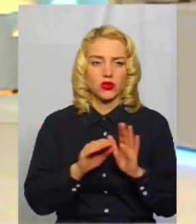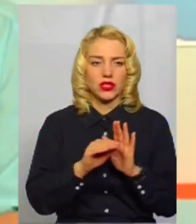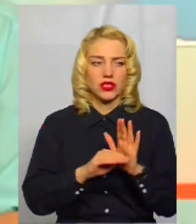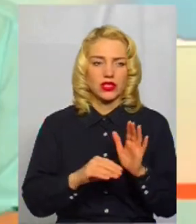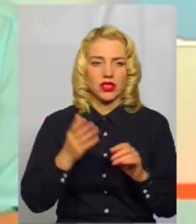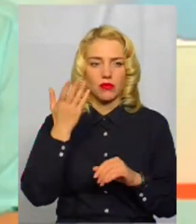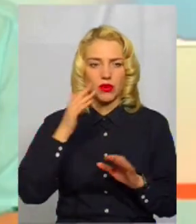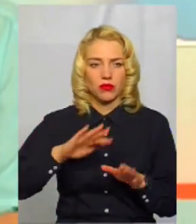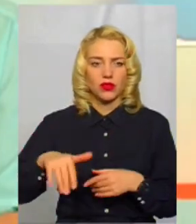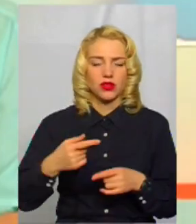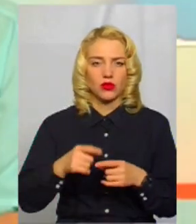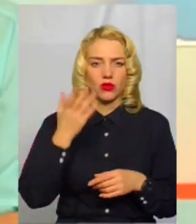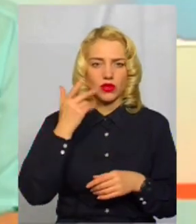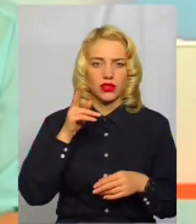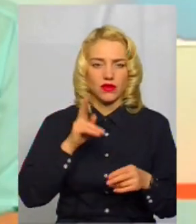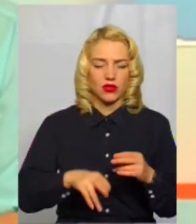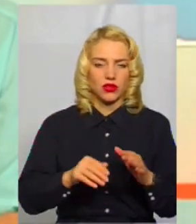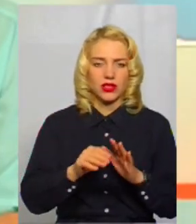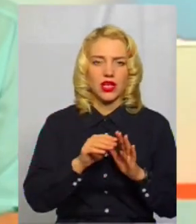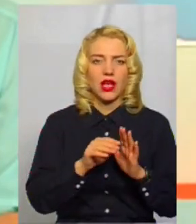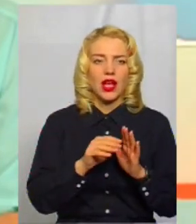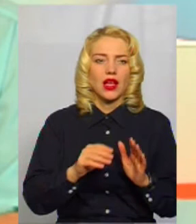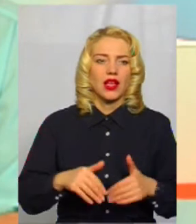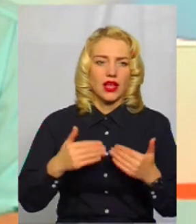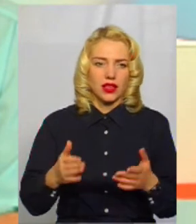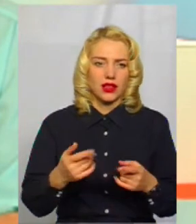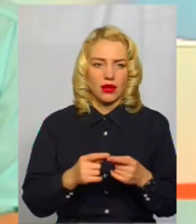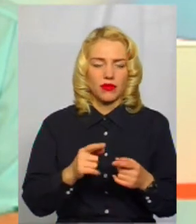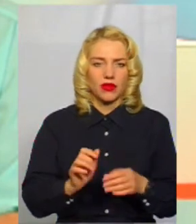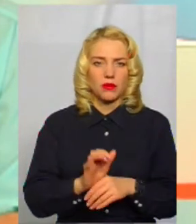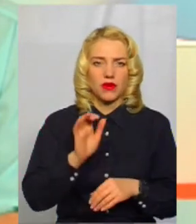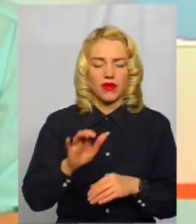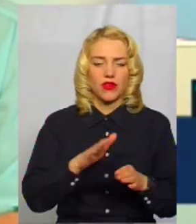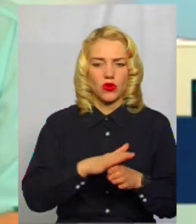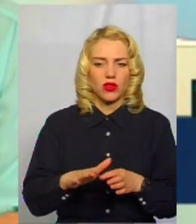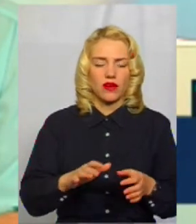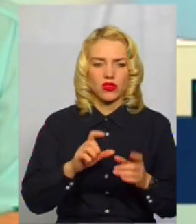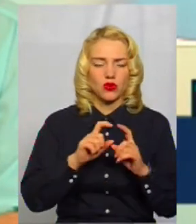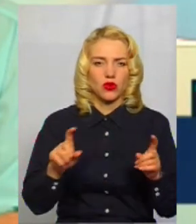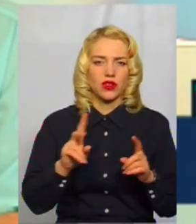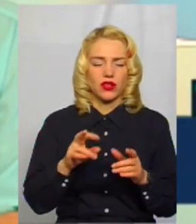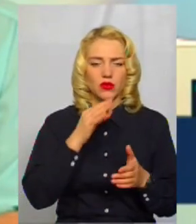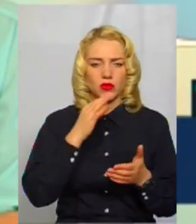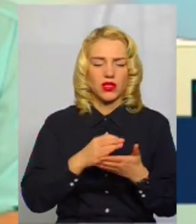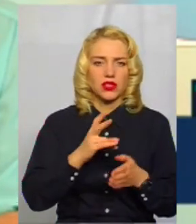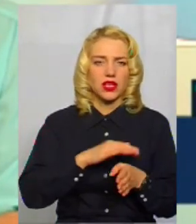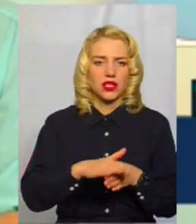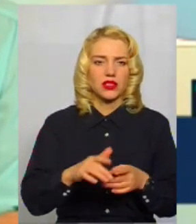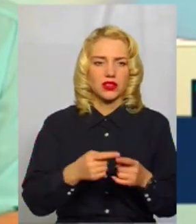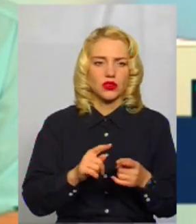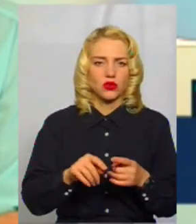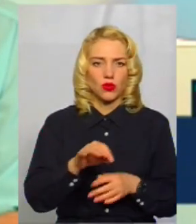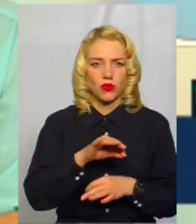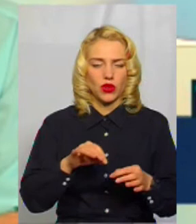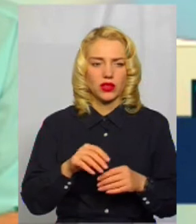Після того, як завершується цей етап прийняття проєктів, проєкти направляються на виконавчі органи відповідальні, які відповідають за реалізацію цих проєктів, тобто у всіх